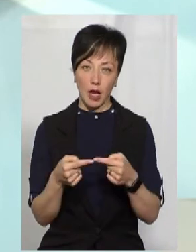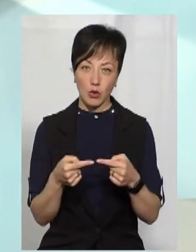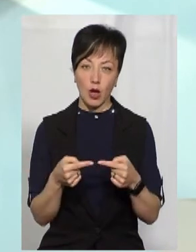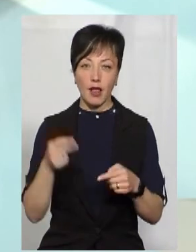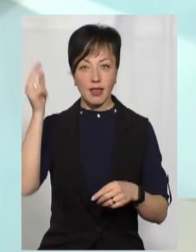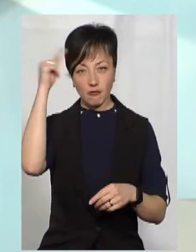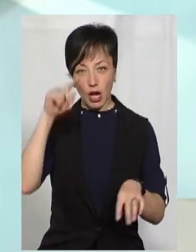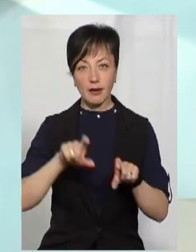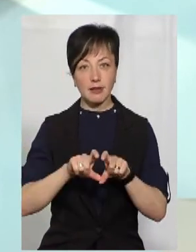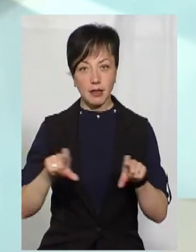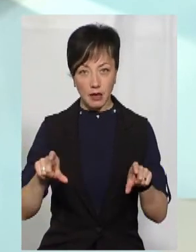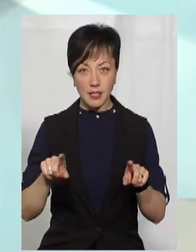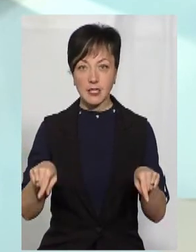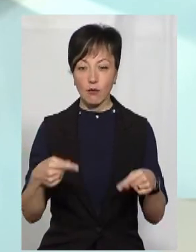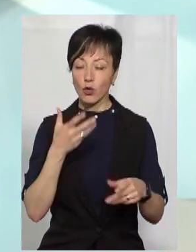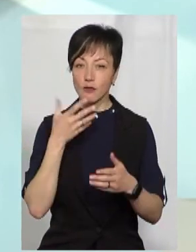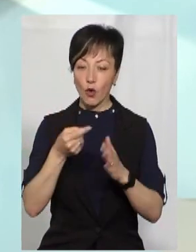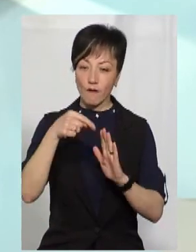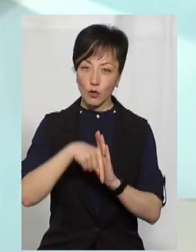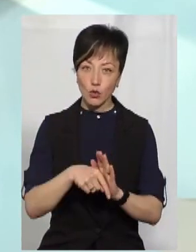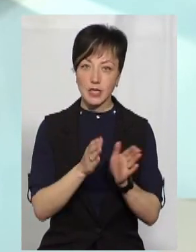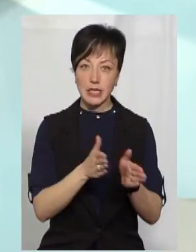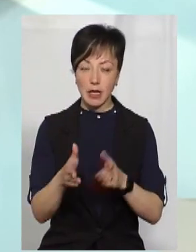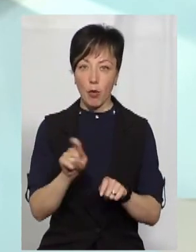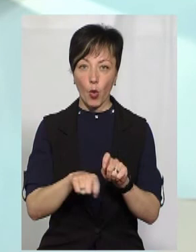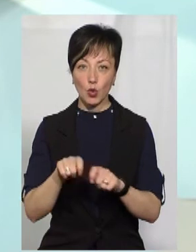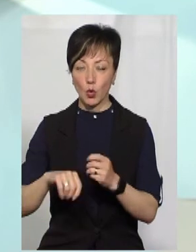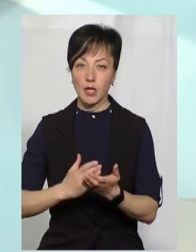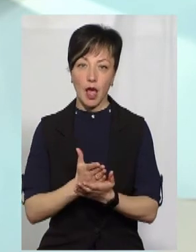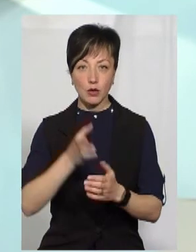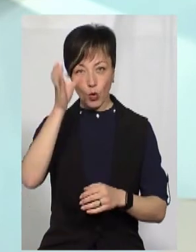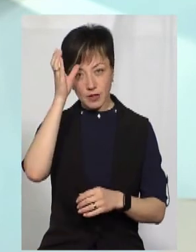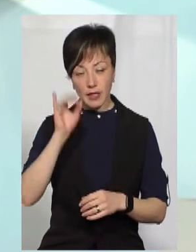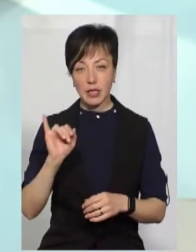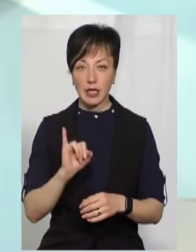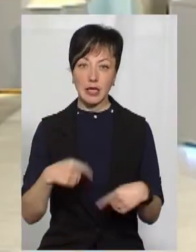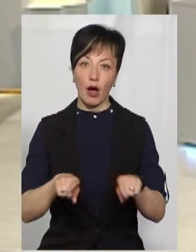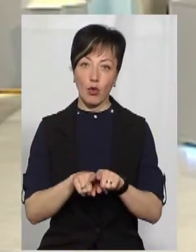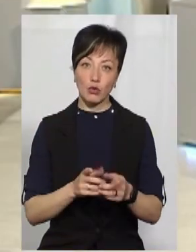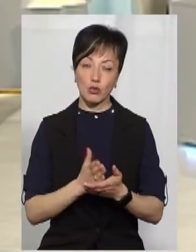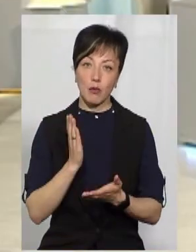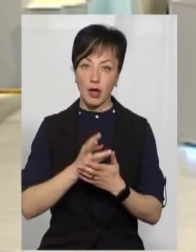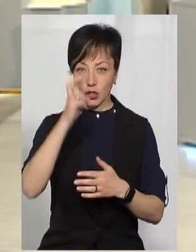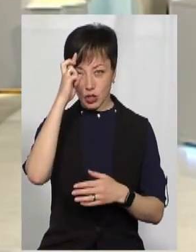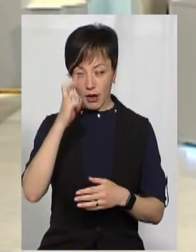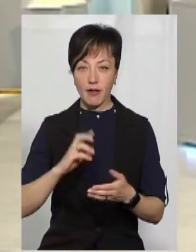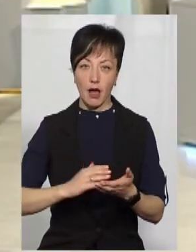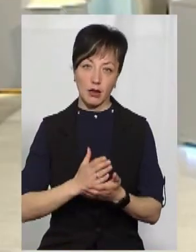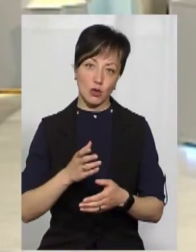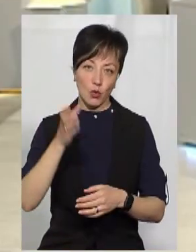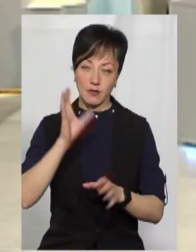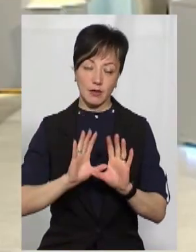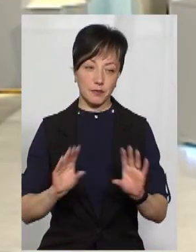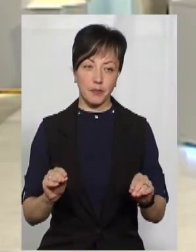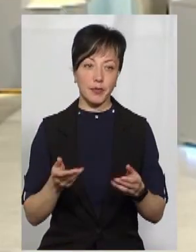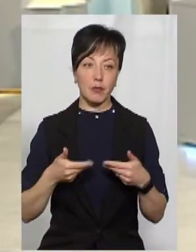навчальний заклад. Вони створюють свою внутрішню систему контролю за якістю освіти. І таку службу має Державна служба якості